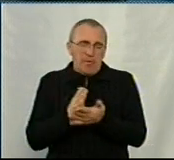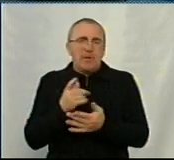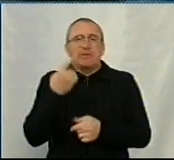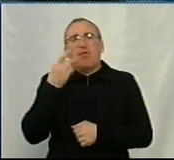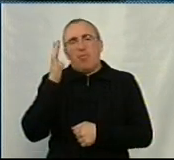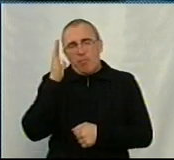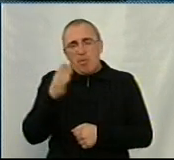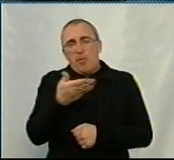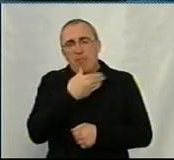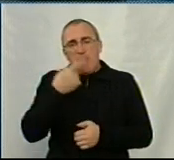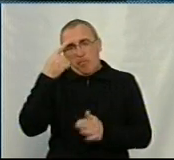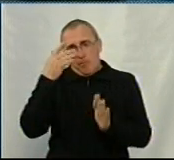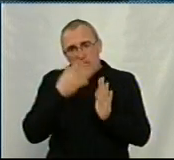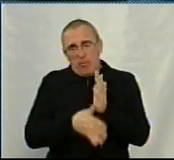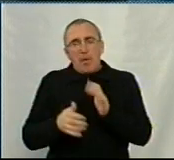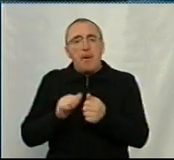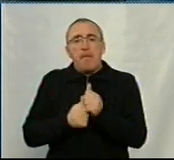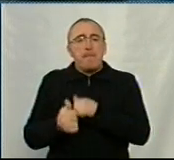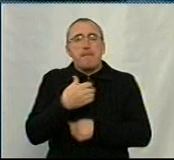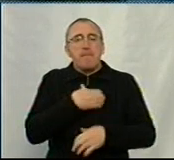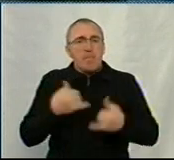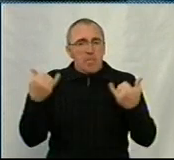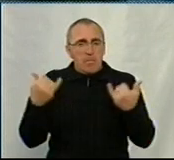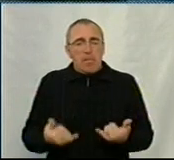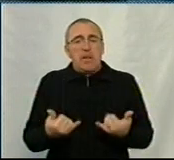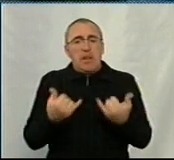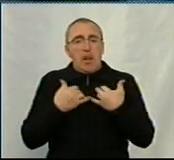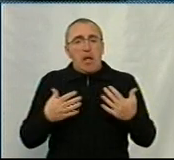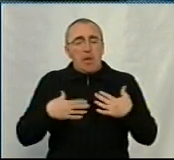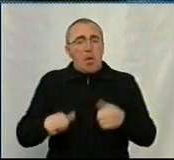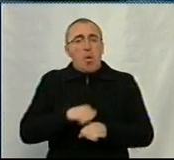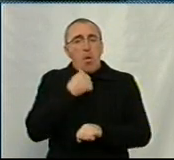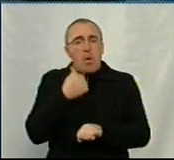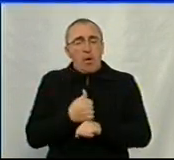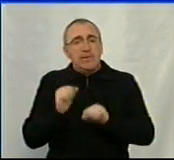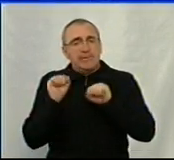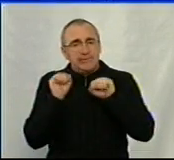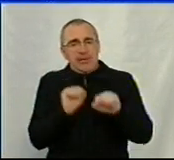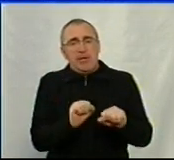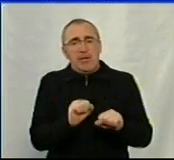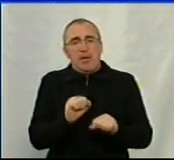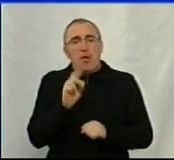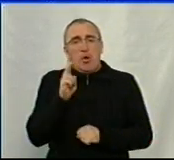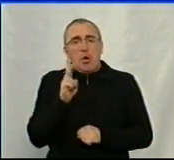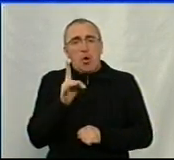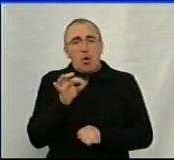будуть, але ми повинні розуміти пріоритети. Пріоритети для нас найголовніше – це захистити кропивничан, прийняти